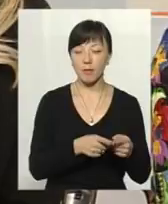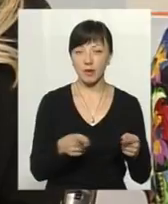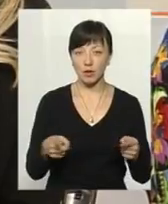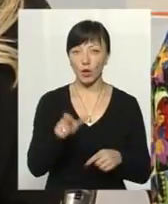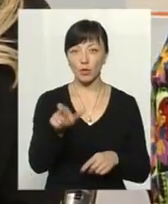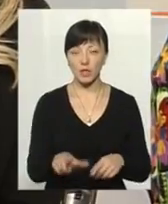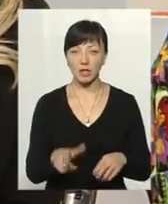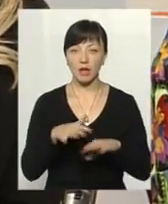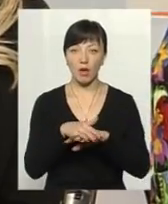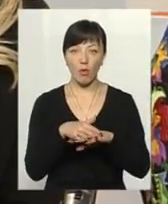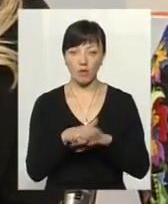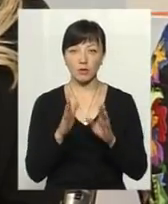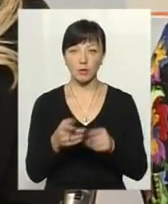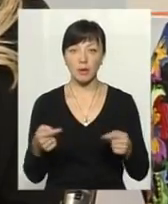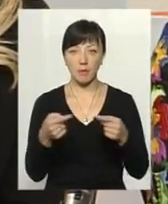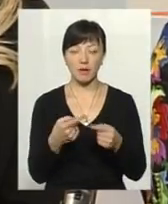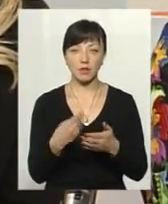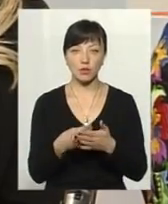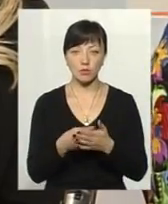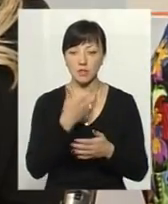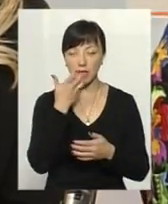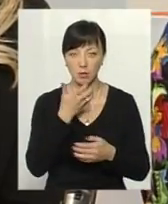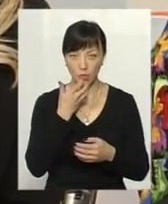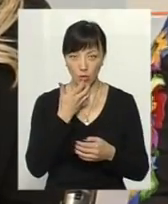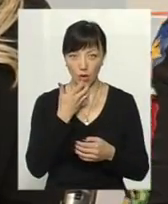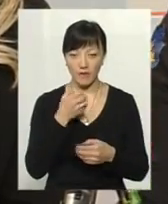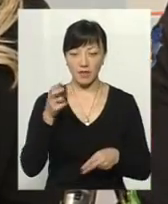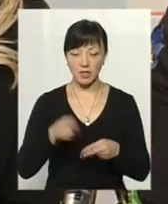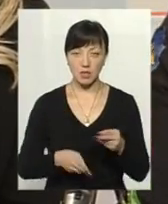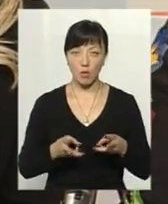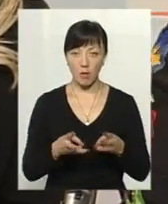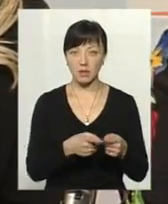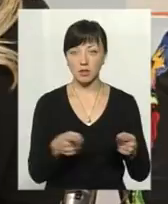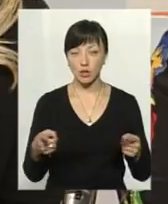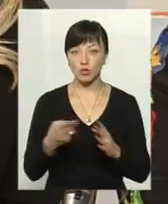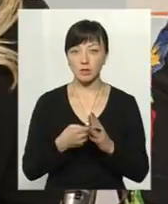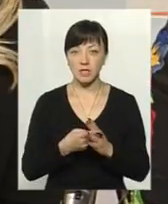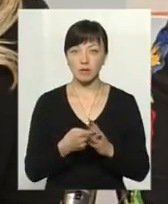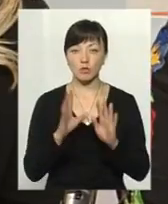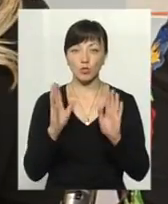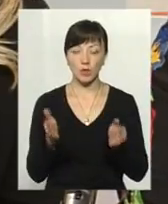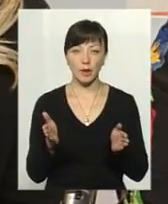споживачу буде нарахована певна сума за тепло. І в кінці опального сезону субсидія буде